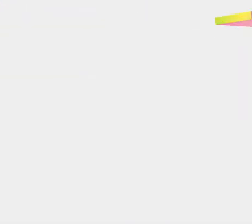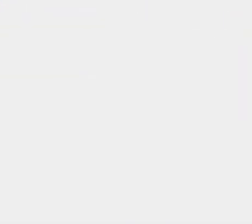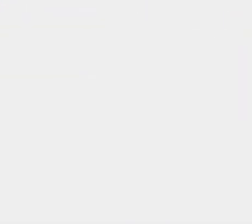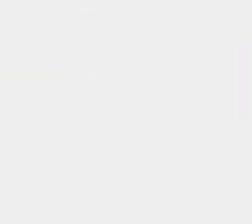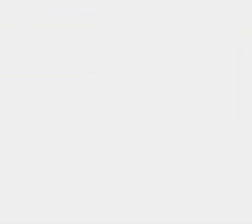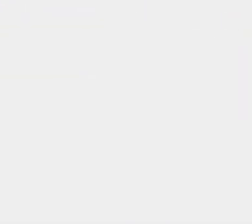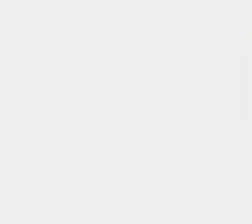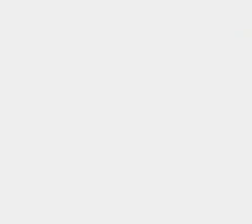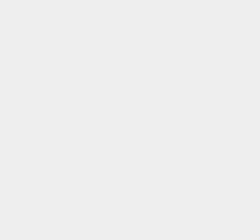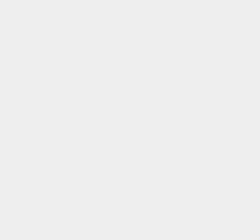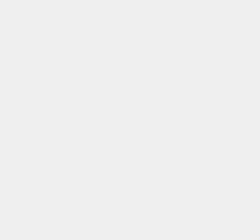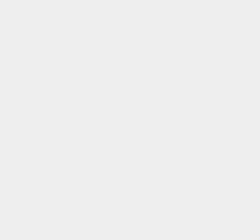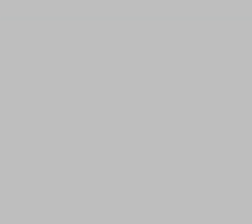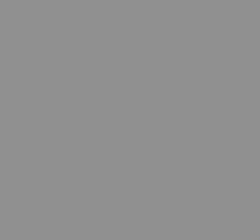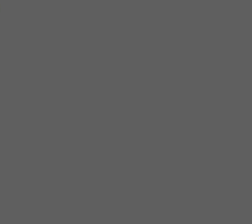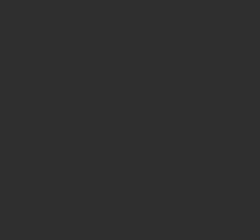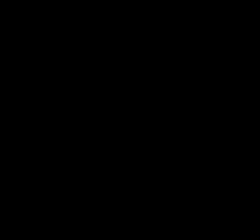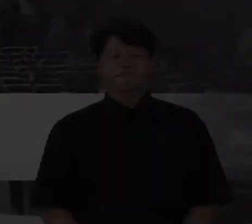NEWS